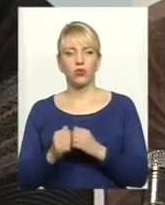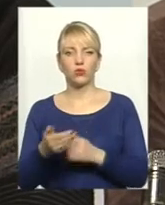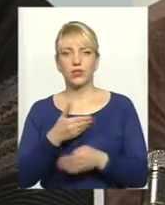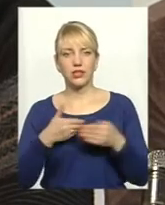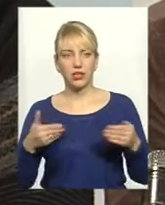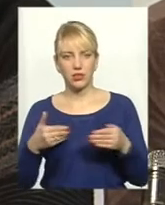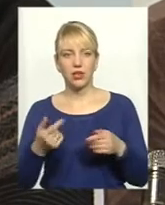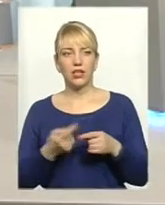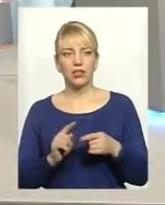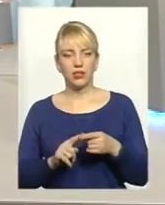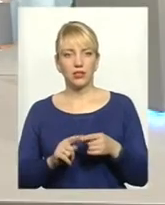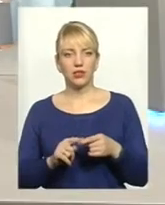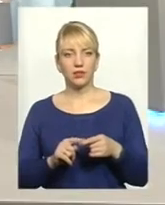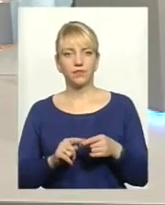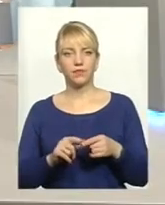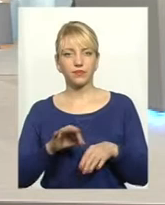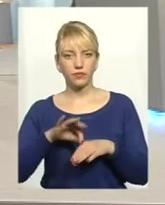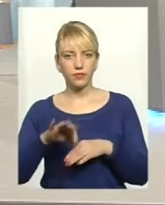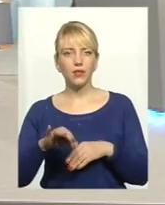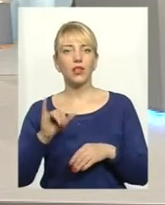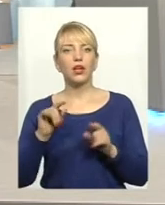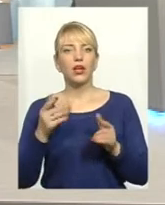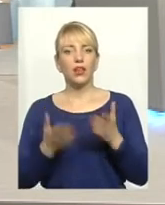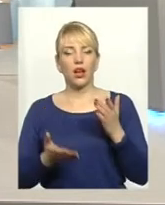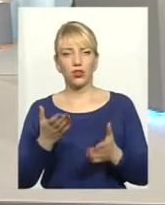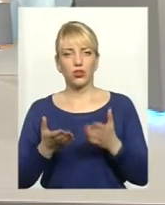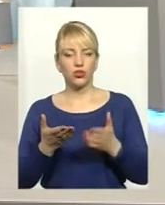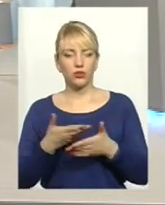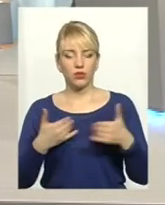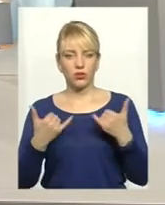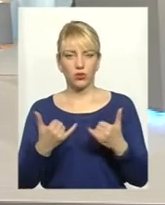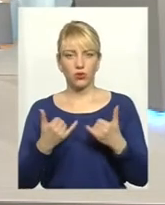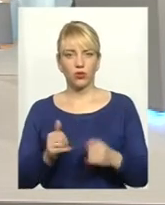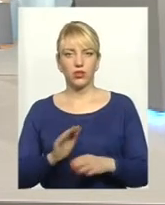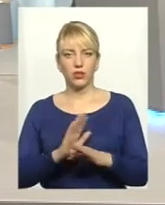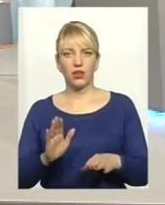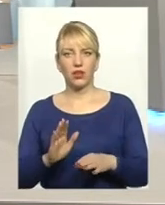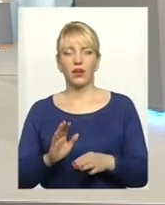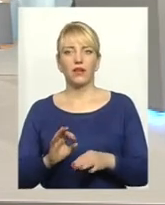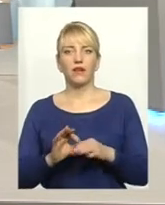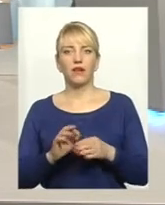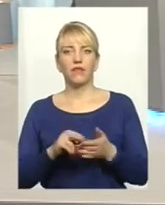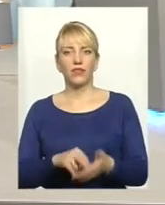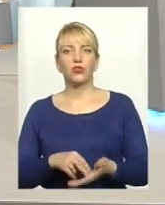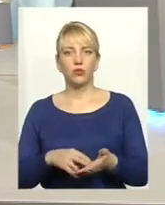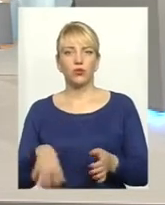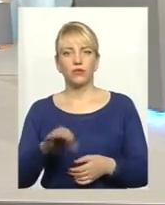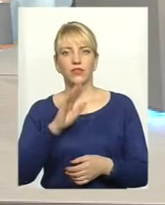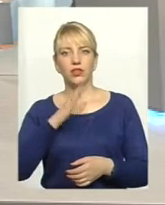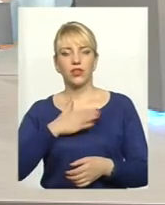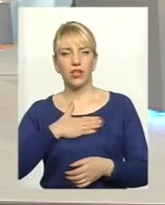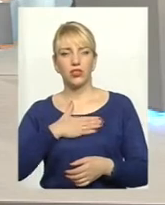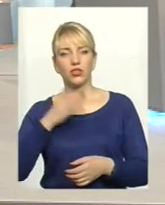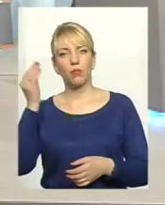нас це чіпляє. Тому, якщо ми сьогодні не відстоюємо всі наші позиції, які ми